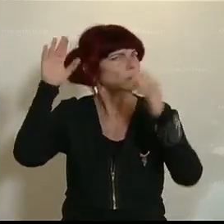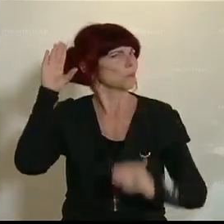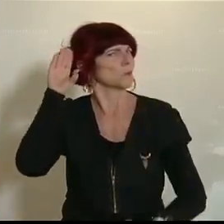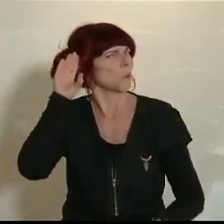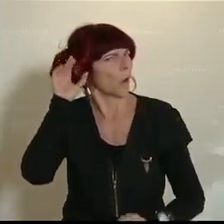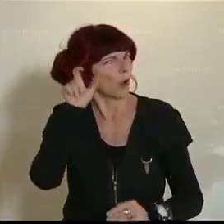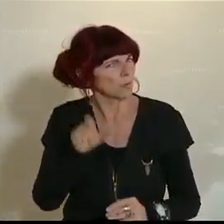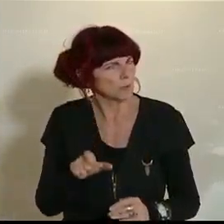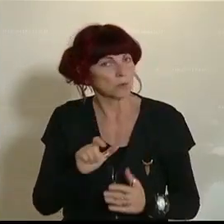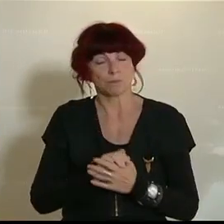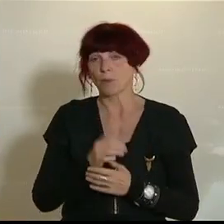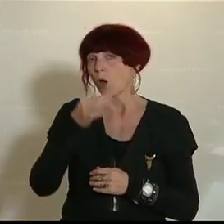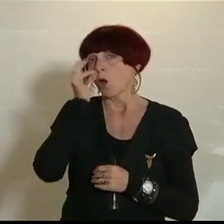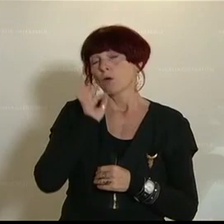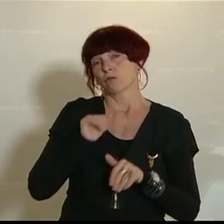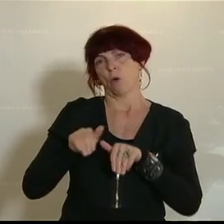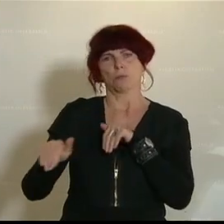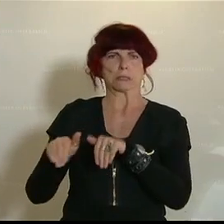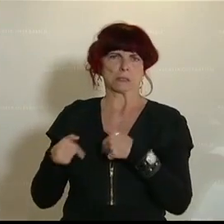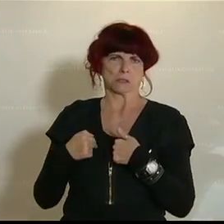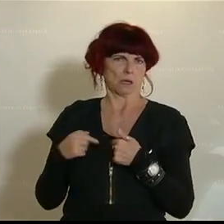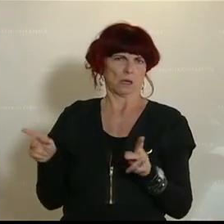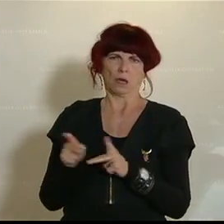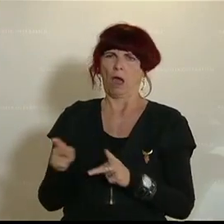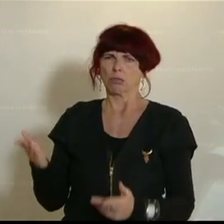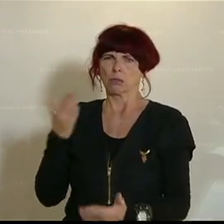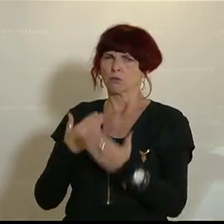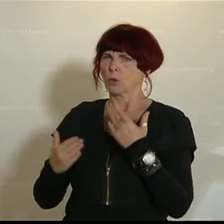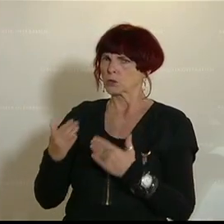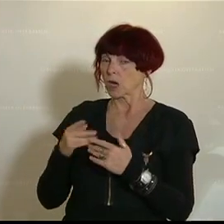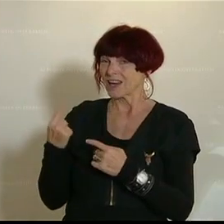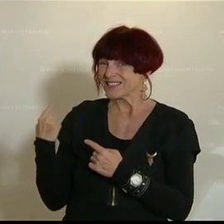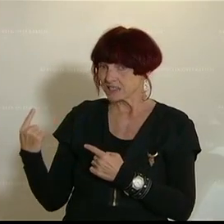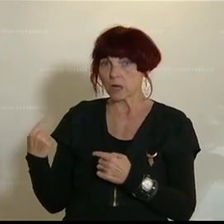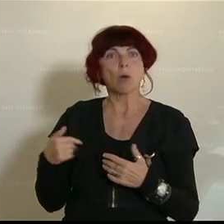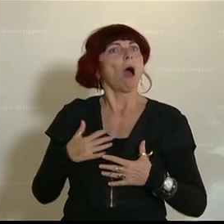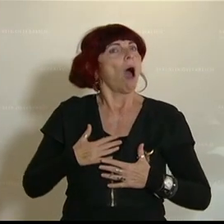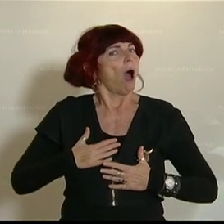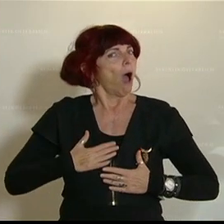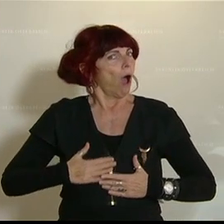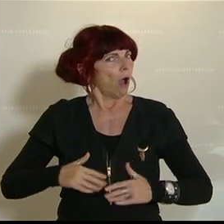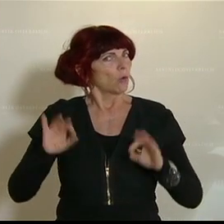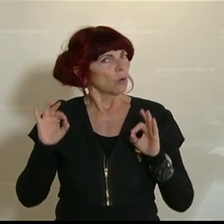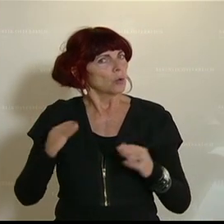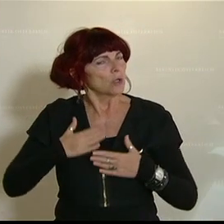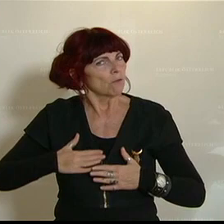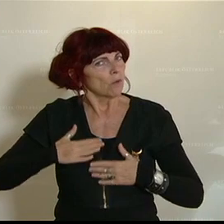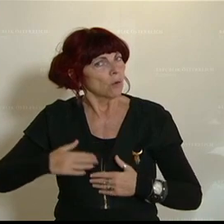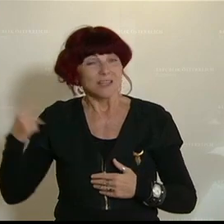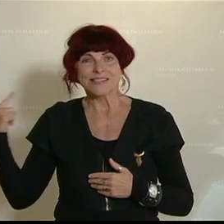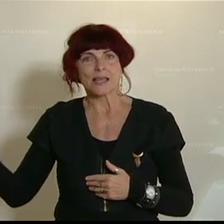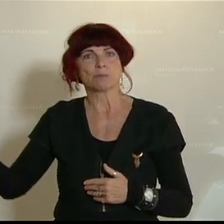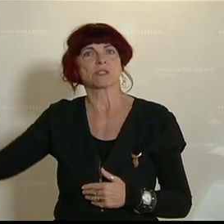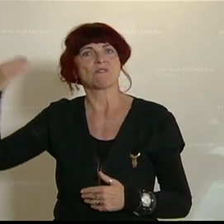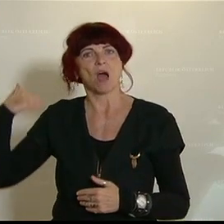Frau Minister, ich kann mir nicht vorstellen, dass Sie sich wohlfühlen in Ihrer Haut. Sie waren doch selber in der Privatwirtschaft und